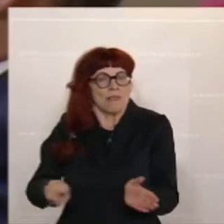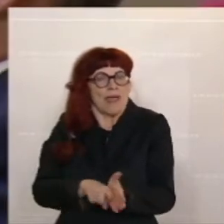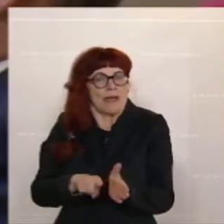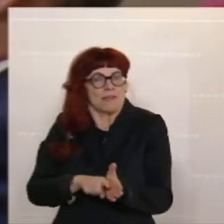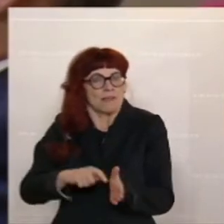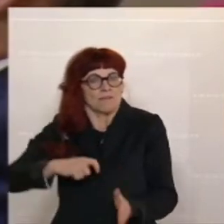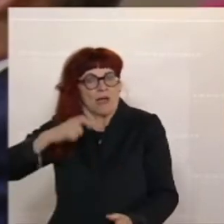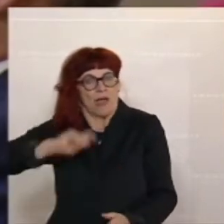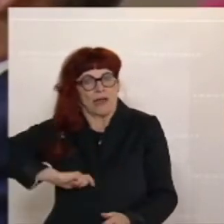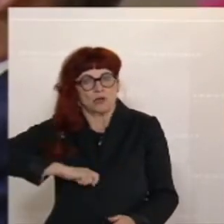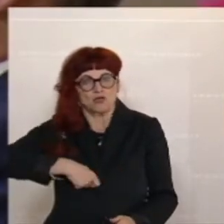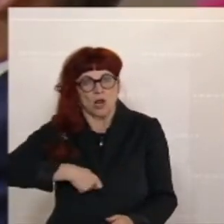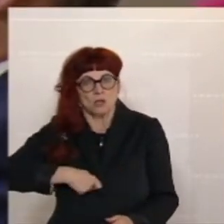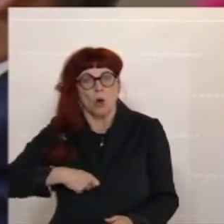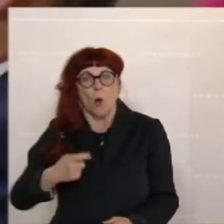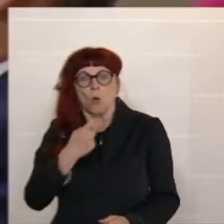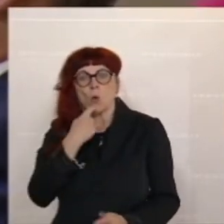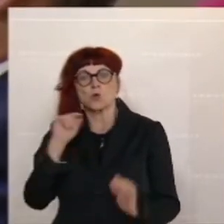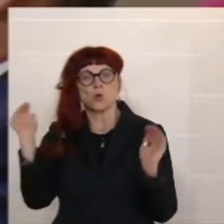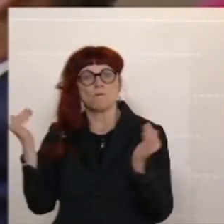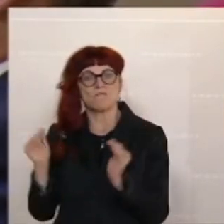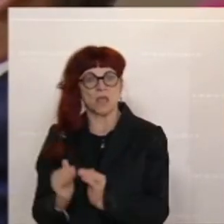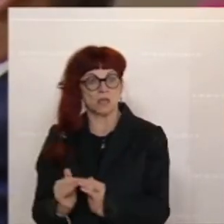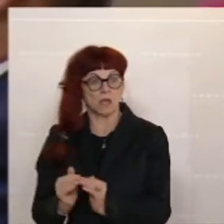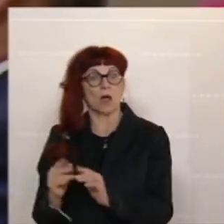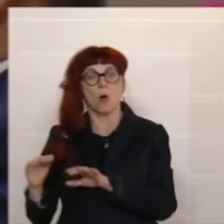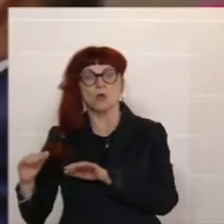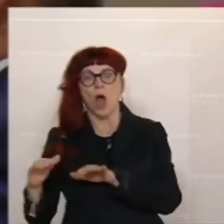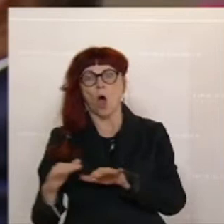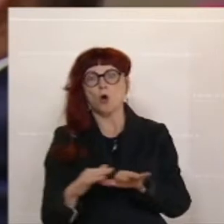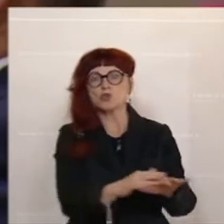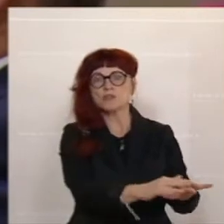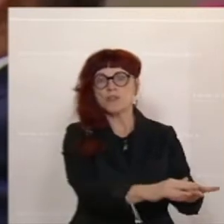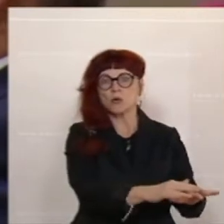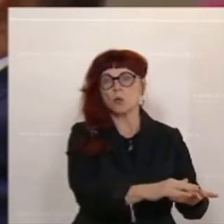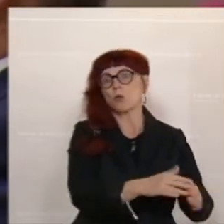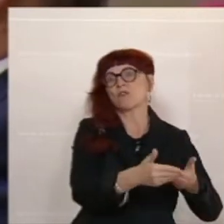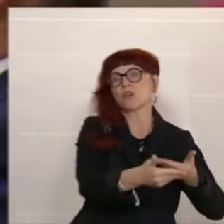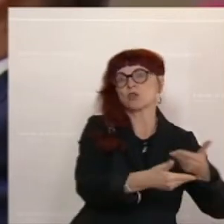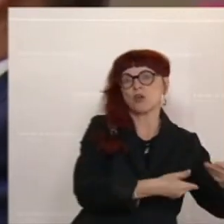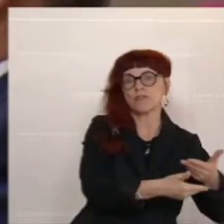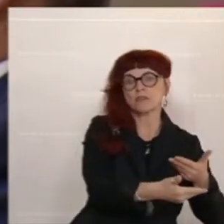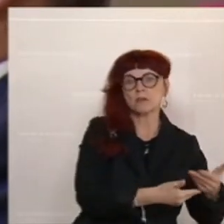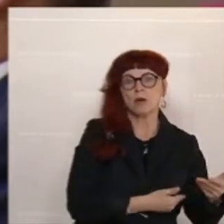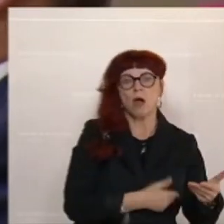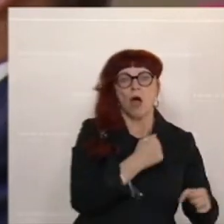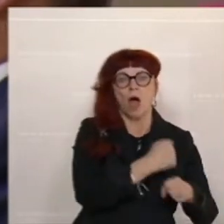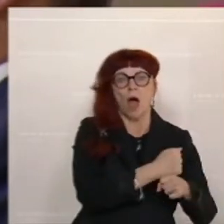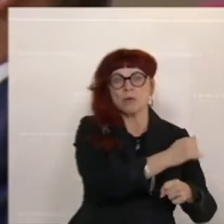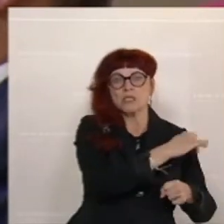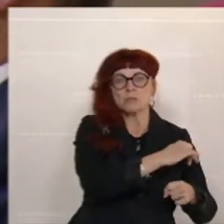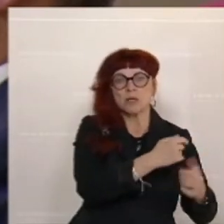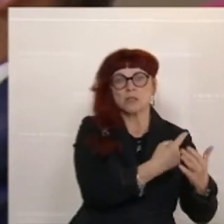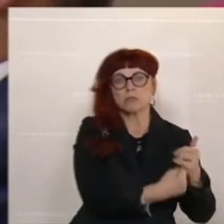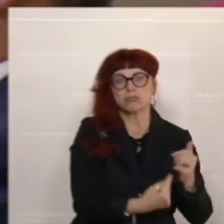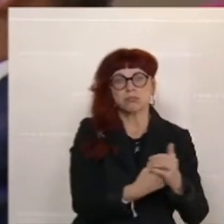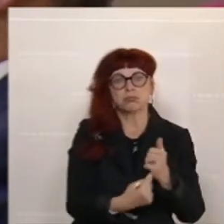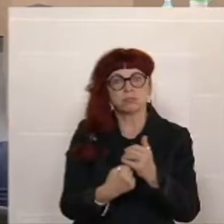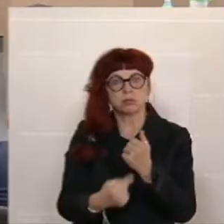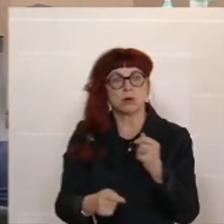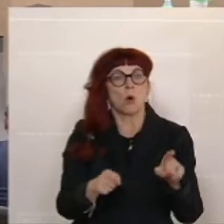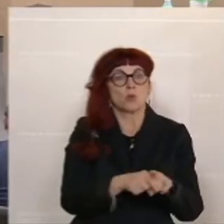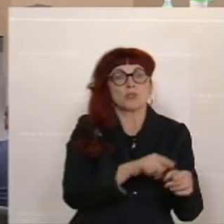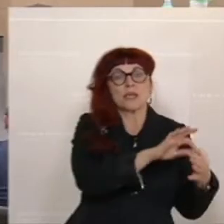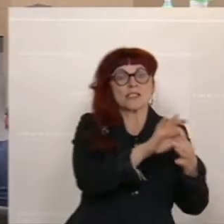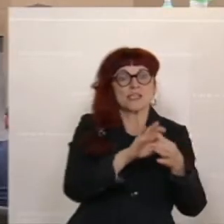Und all das hat Auswirkungen auf die heimische Wirtschaft in Zukunft, auf die Arbeitsplätze, auf die Gesellschaft als Ganzes. Und zu diesem